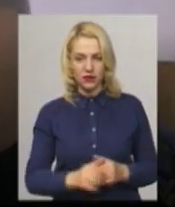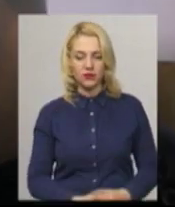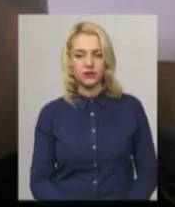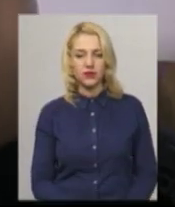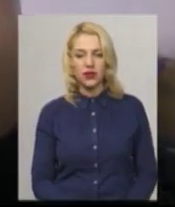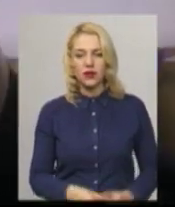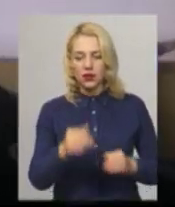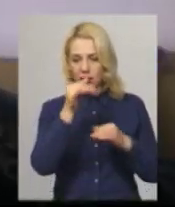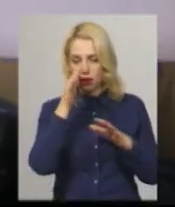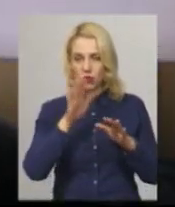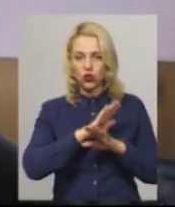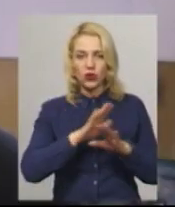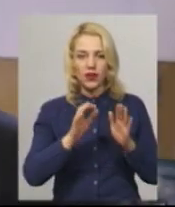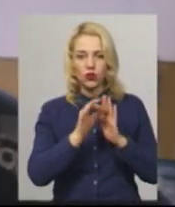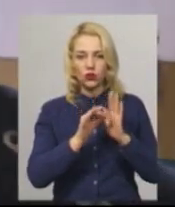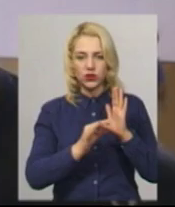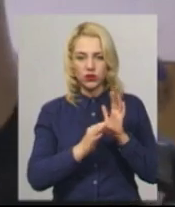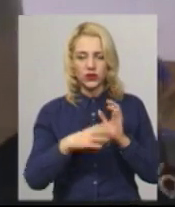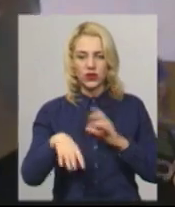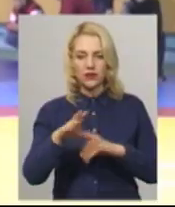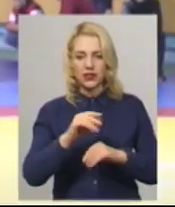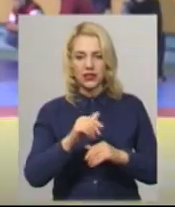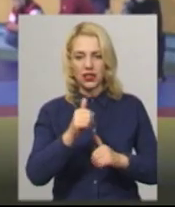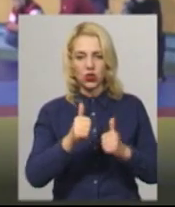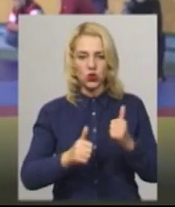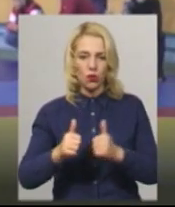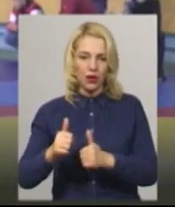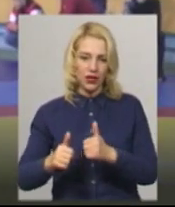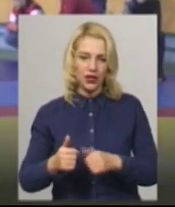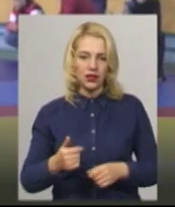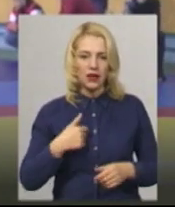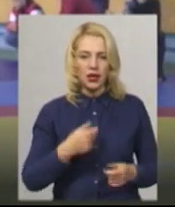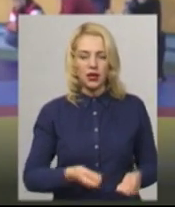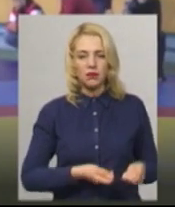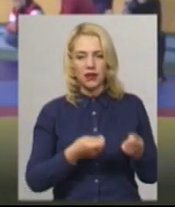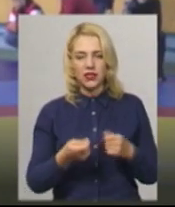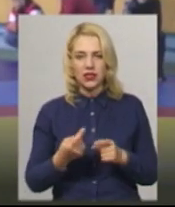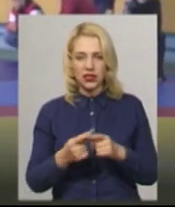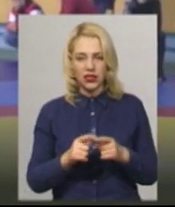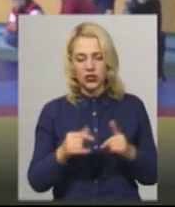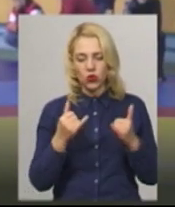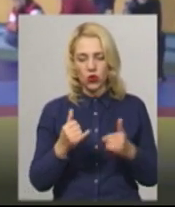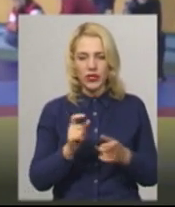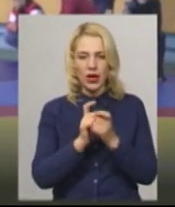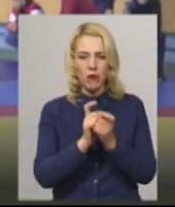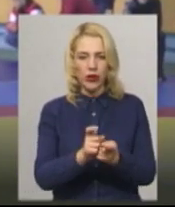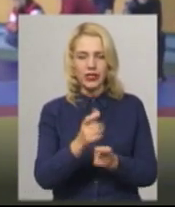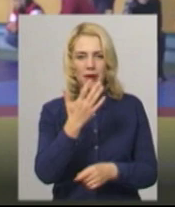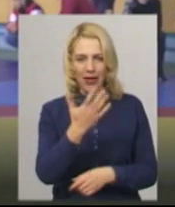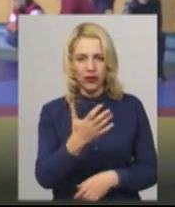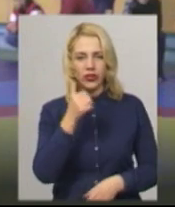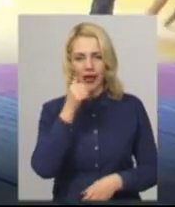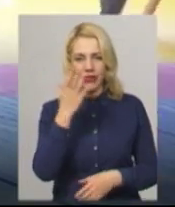Не можна недооцінювати всіх суперників». «Ми привезли сьогодні їх, бореться п'ятеро, і завтра буде боротися ще